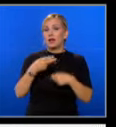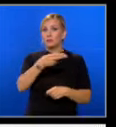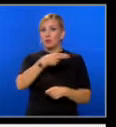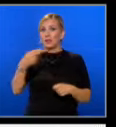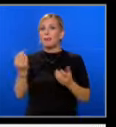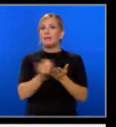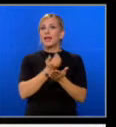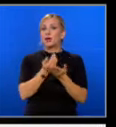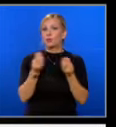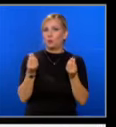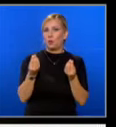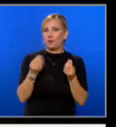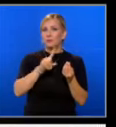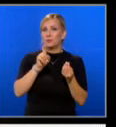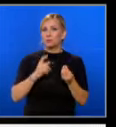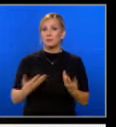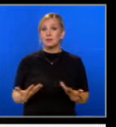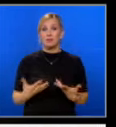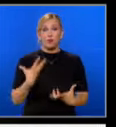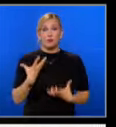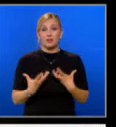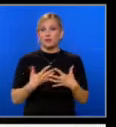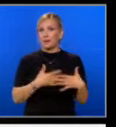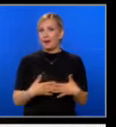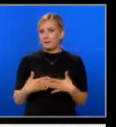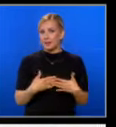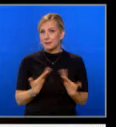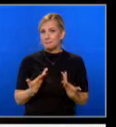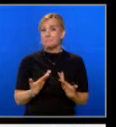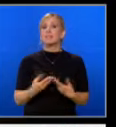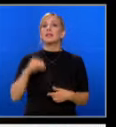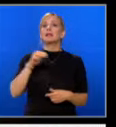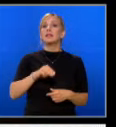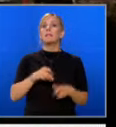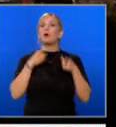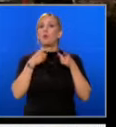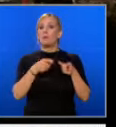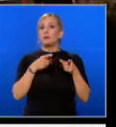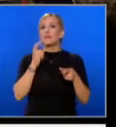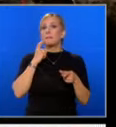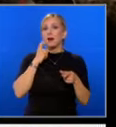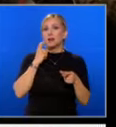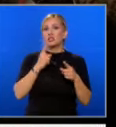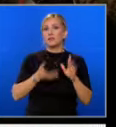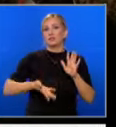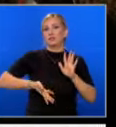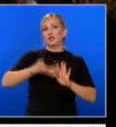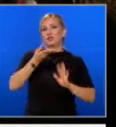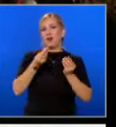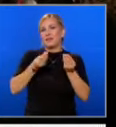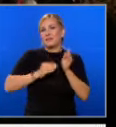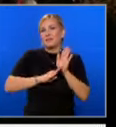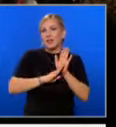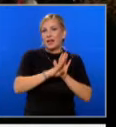Въпросите, които най-много вълнуват американските избиратели. Трамп овини управлението на президента Байден за високата инфлация,